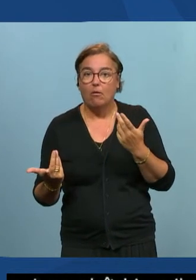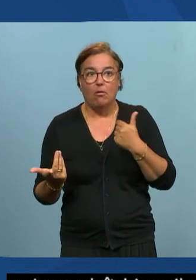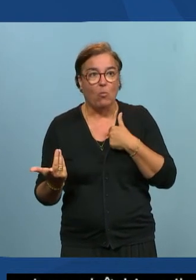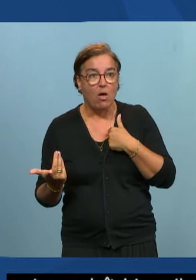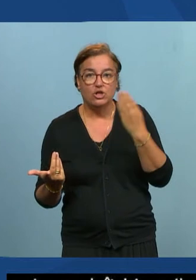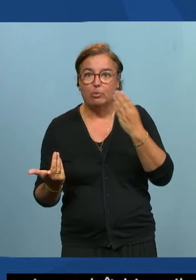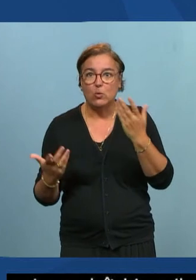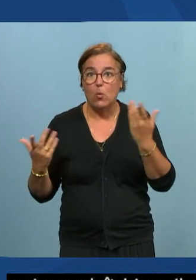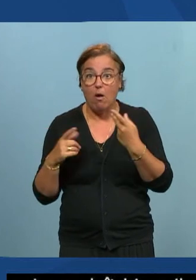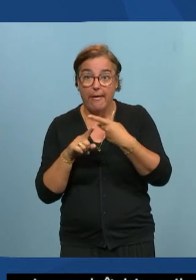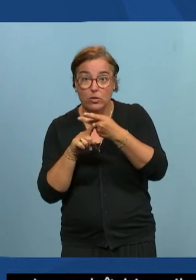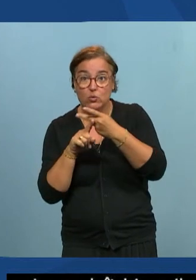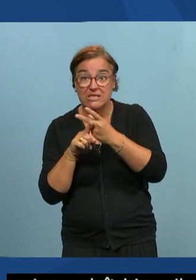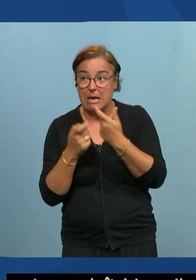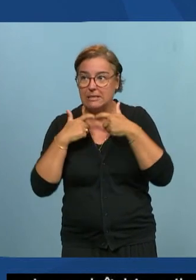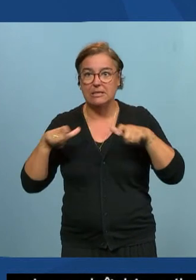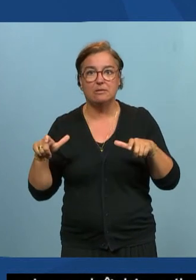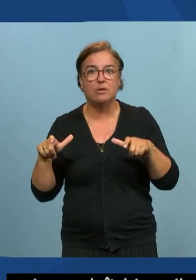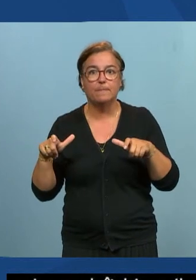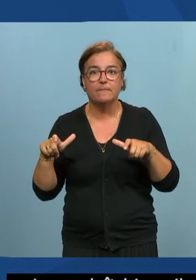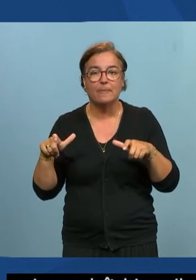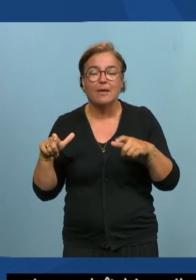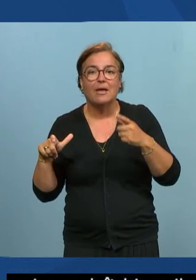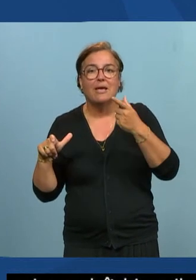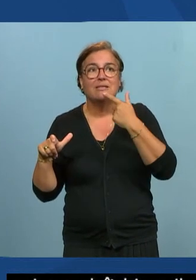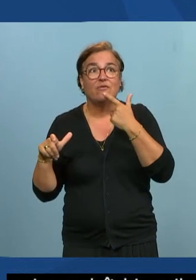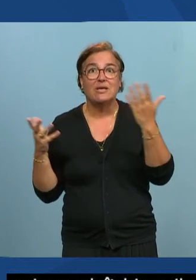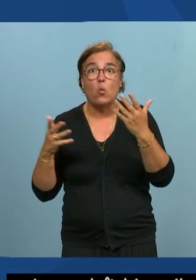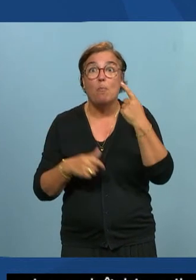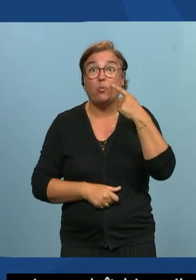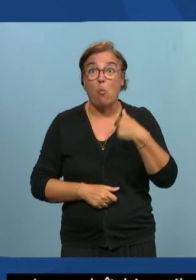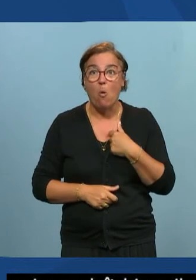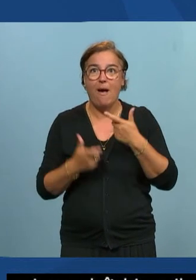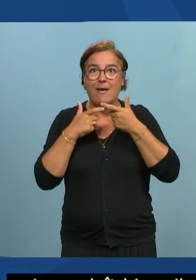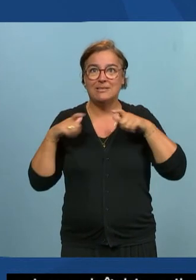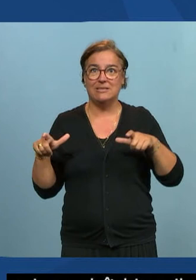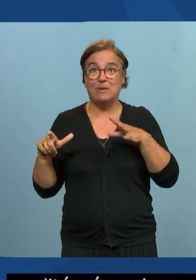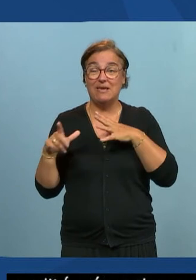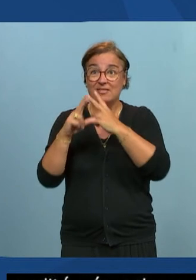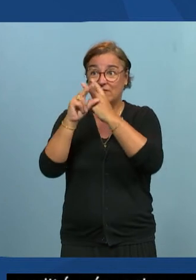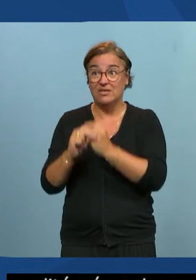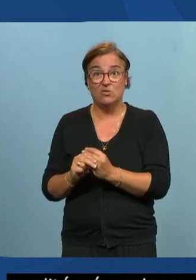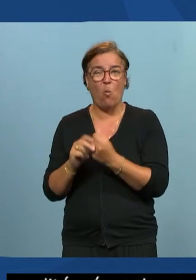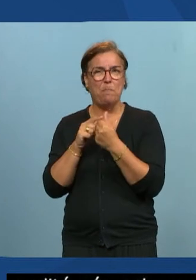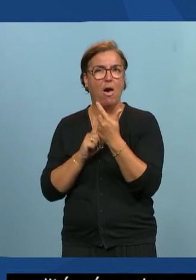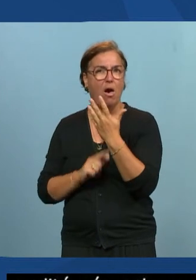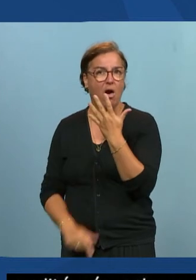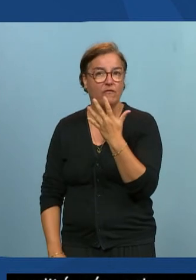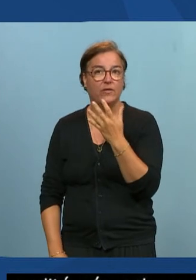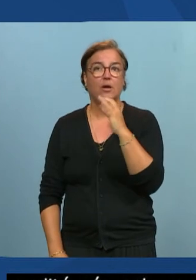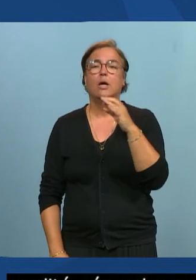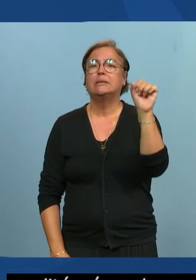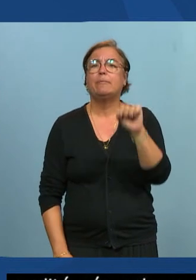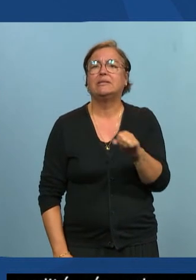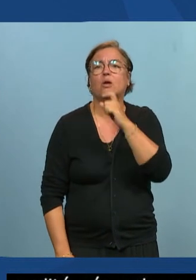ressource numérique soit accessible et qu'est-ce que ça veut dire pour moi accessible il y a énormément de définitions de l'accessibilité Sébastien en